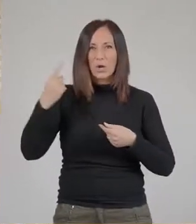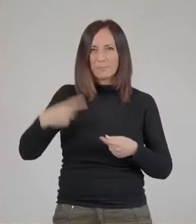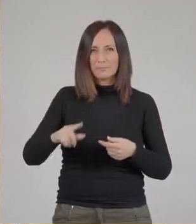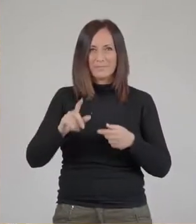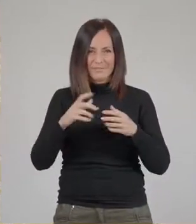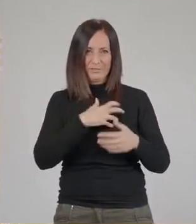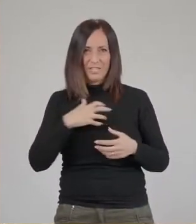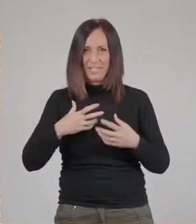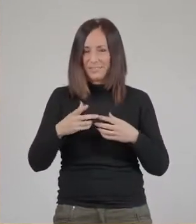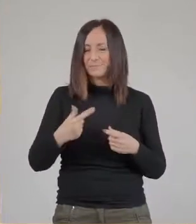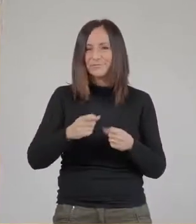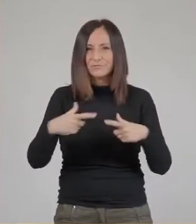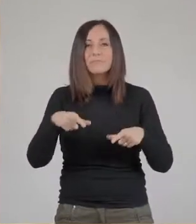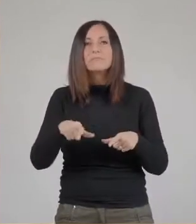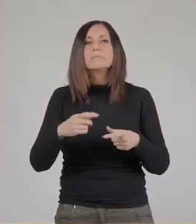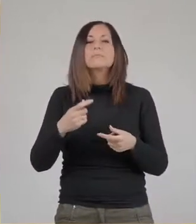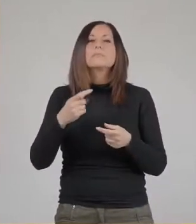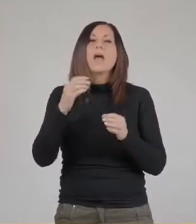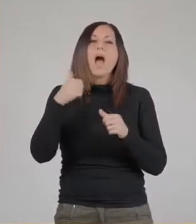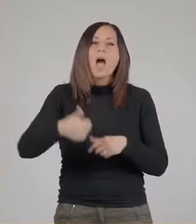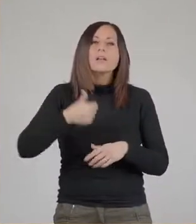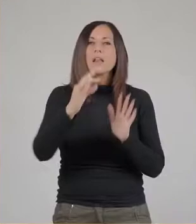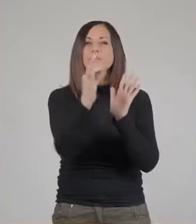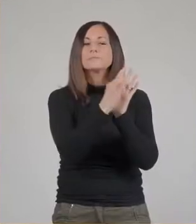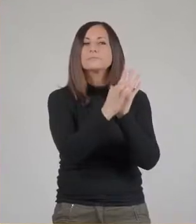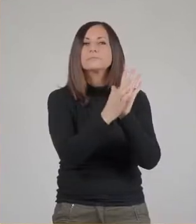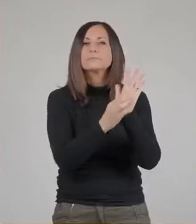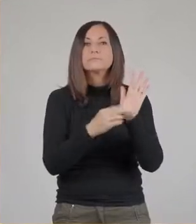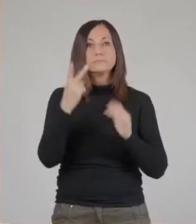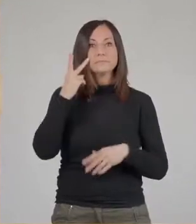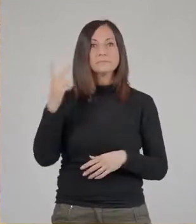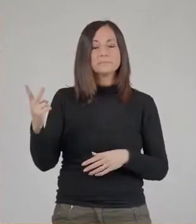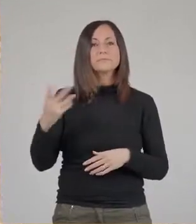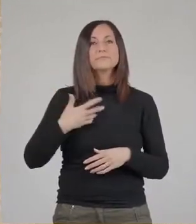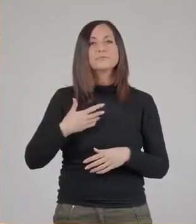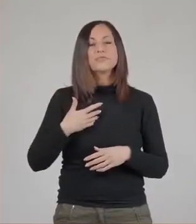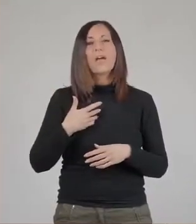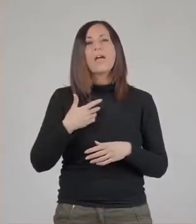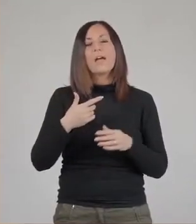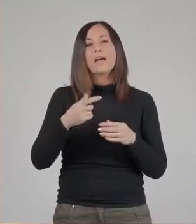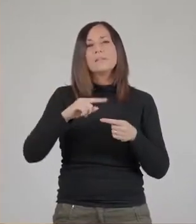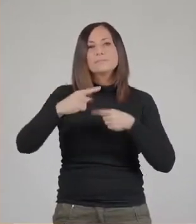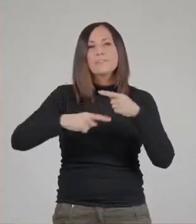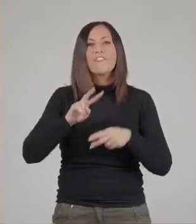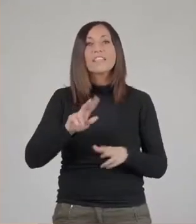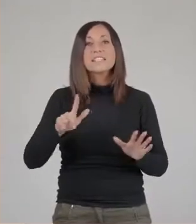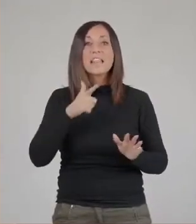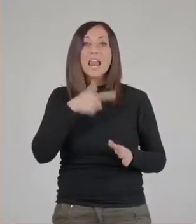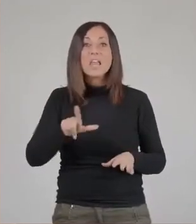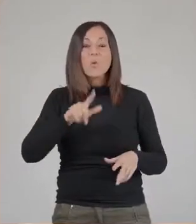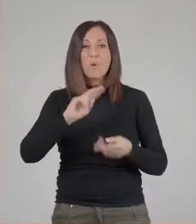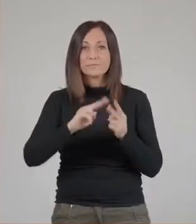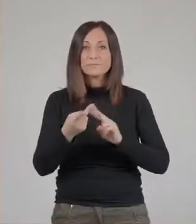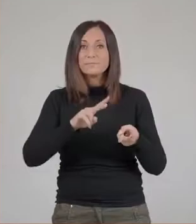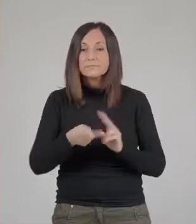Citizen Science, che negli anni ha sviluppato i 10 principi di citizen science, che vedete qui riprodotti, tradotti in 27